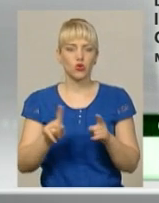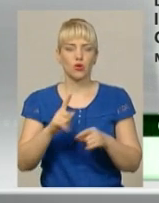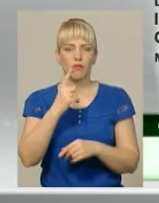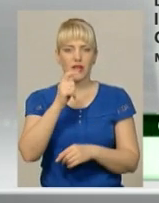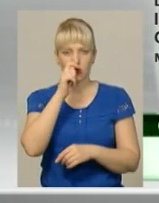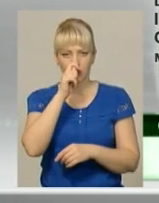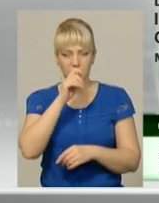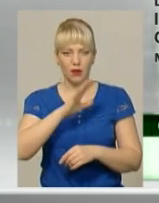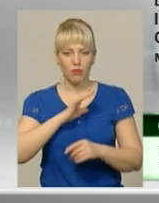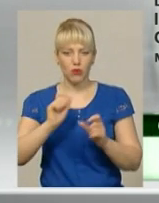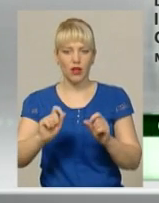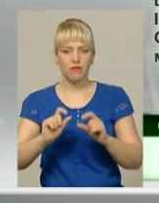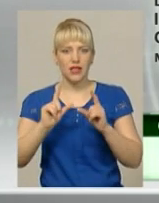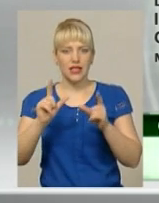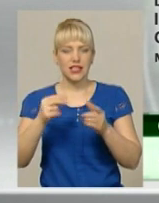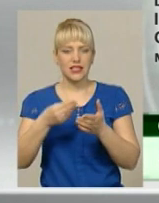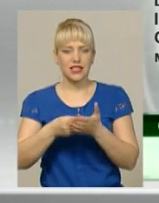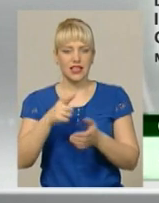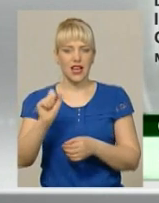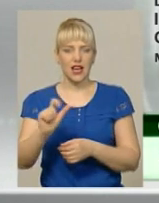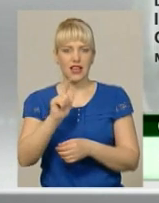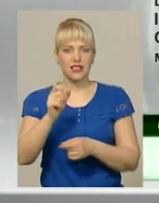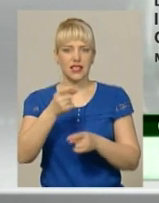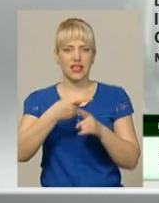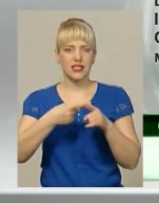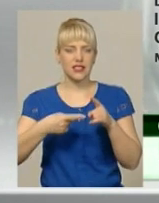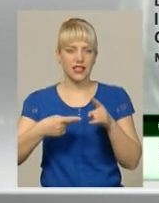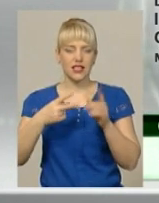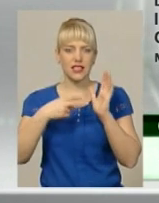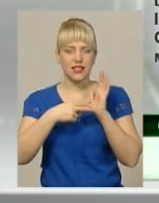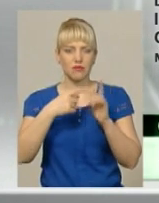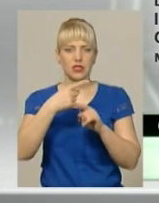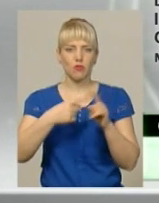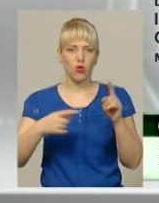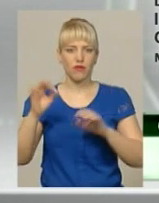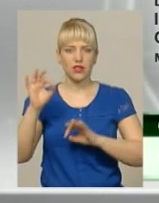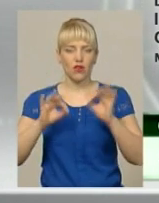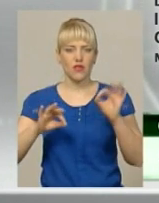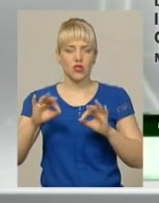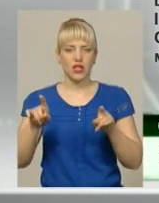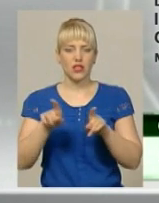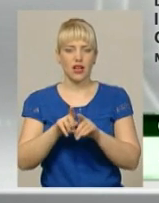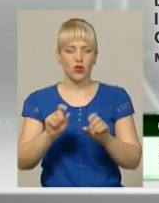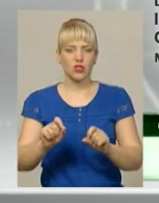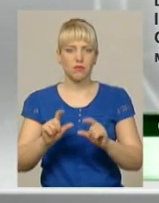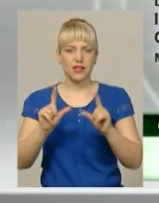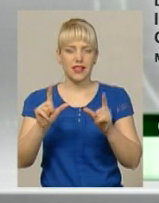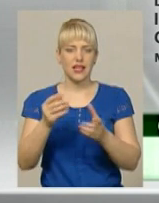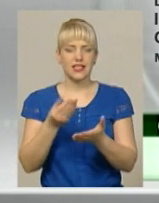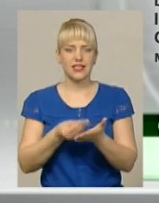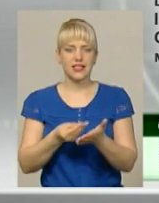була піднята ціна на газ на 7,5%, а також піднялася ціна борошна на